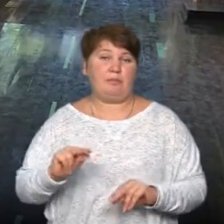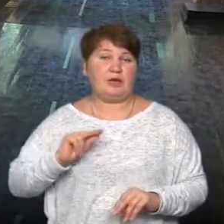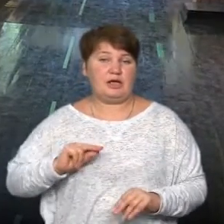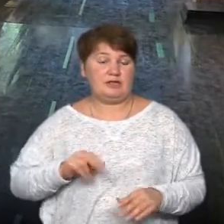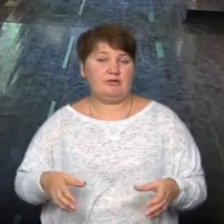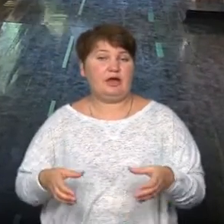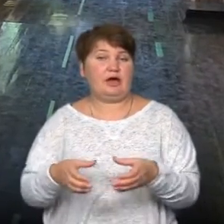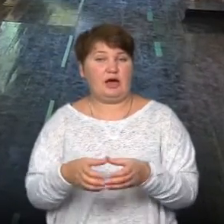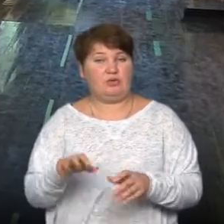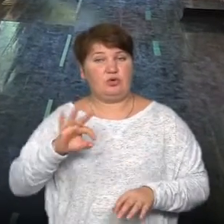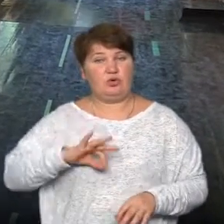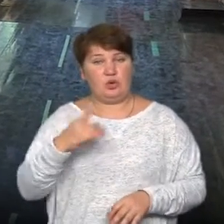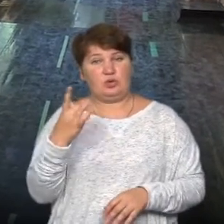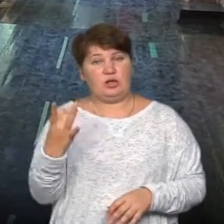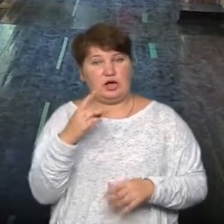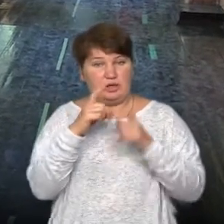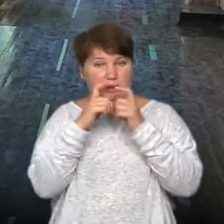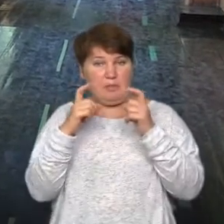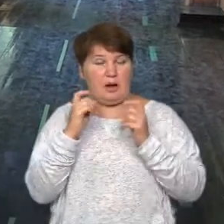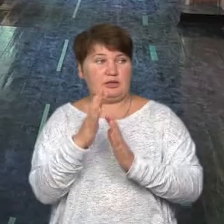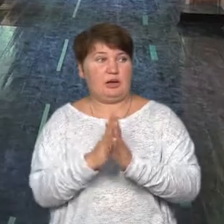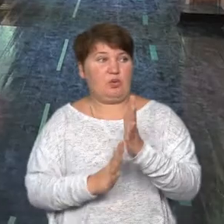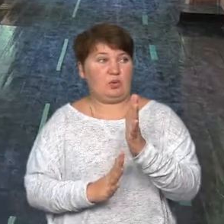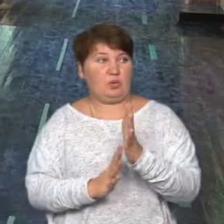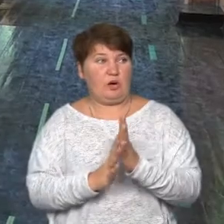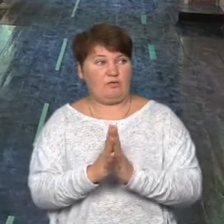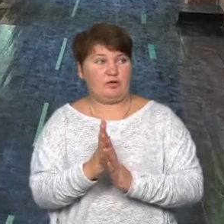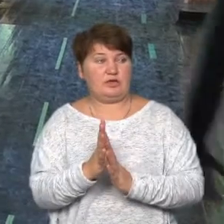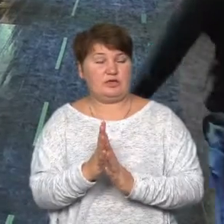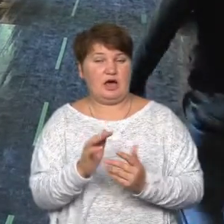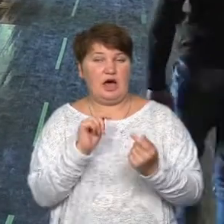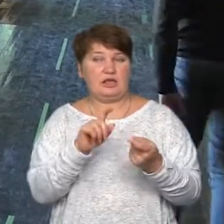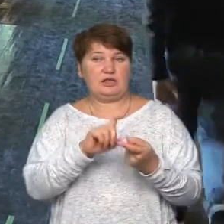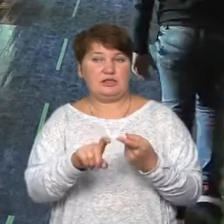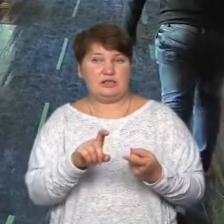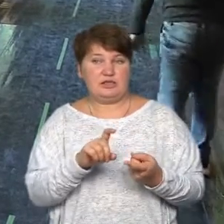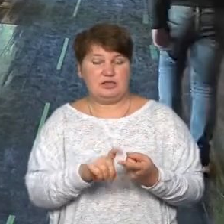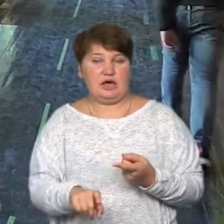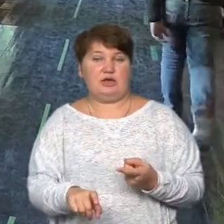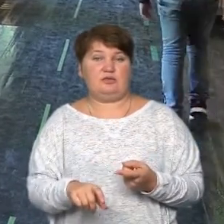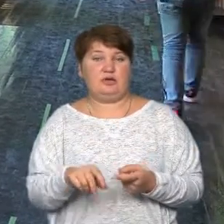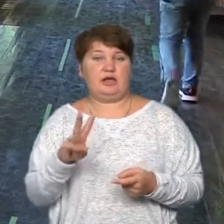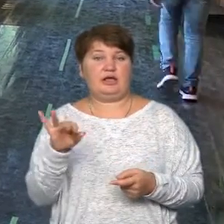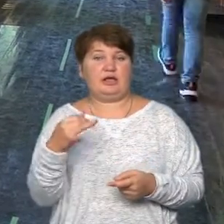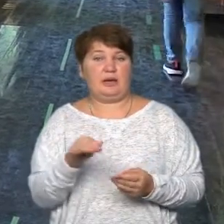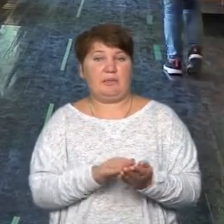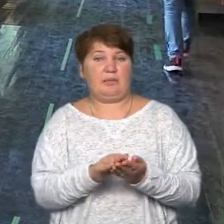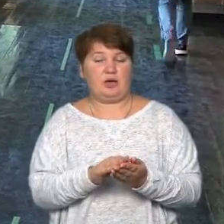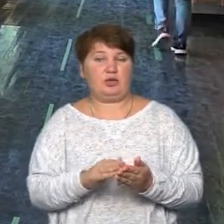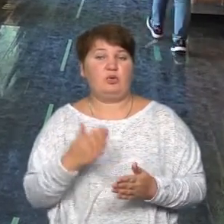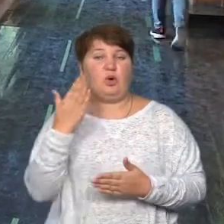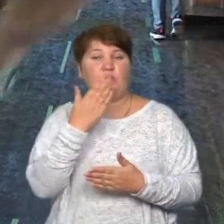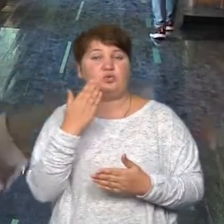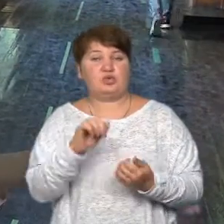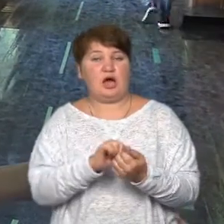Користуємося одноразовими масками, рукавицями, антисептиками, рідким мелом, рушничками одноразовими.